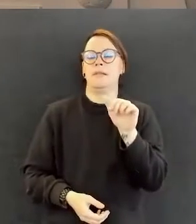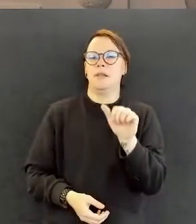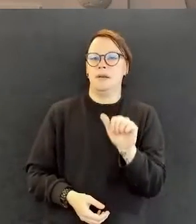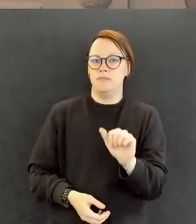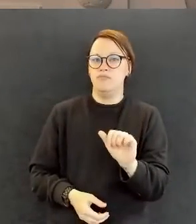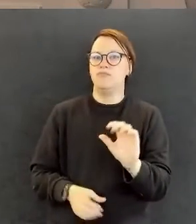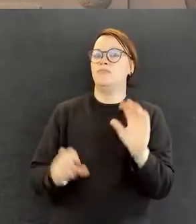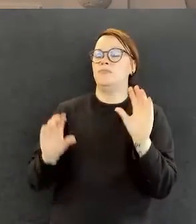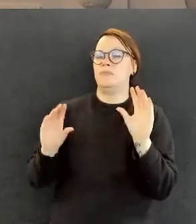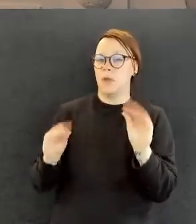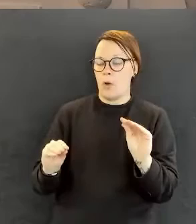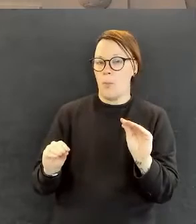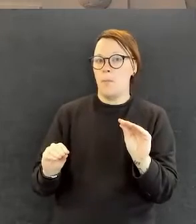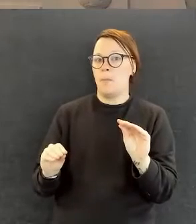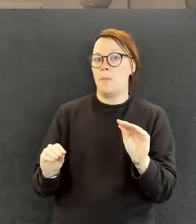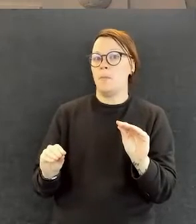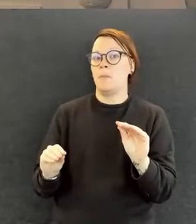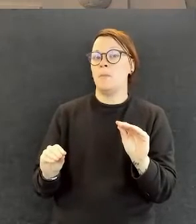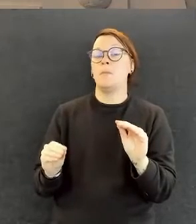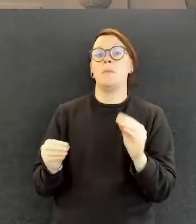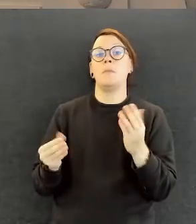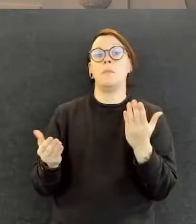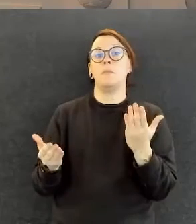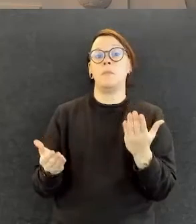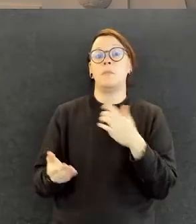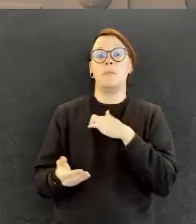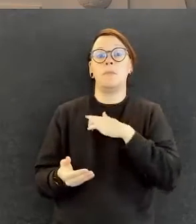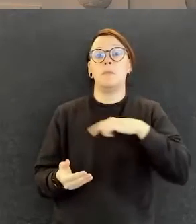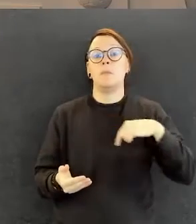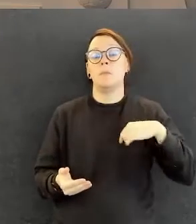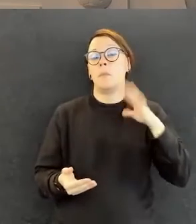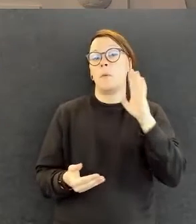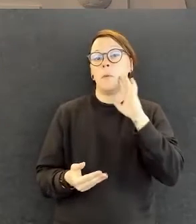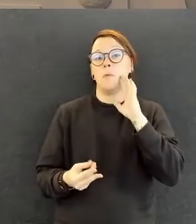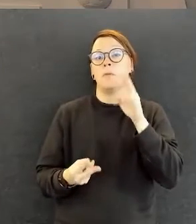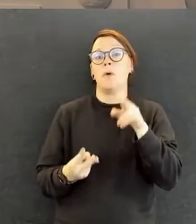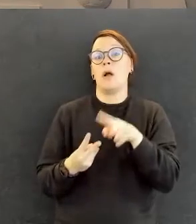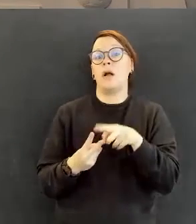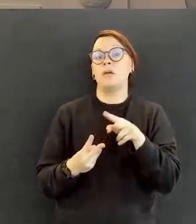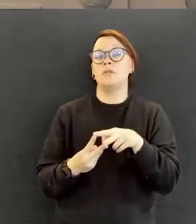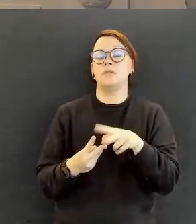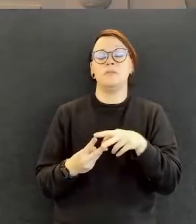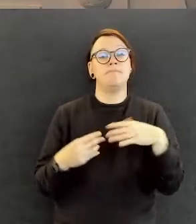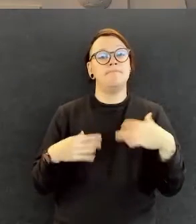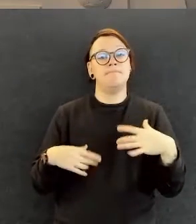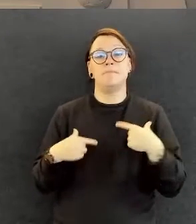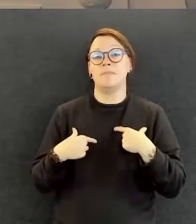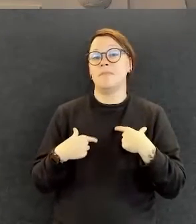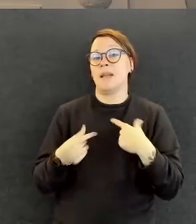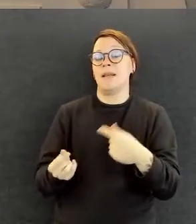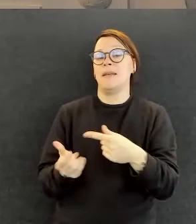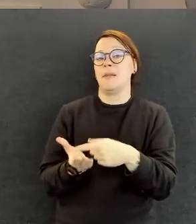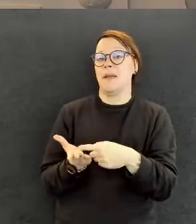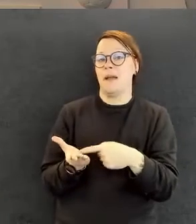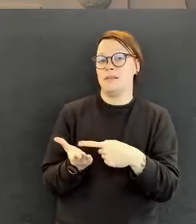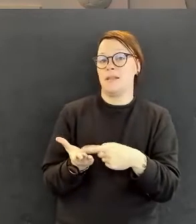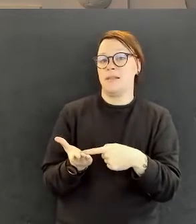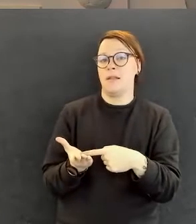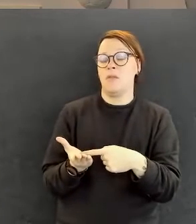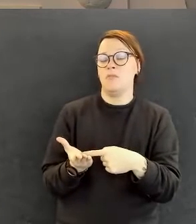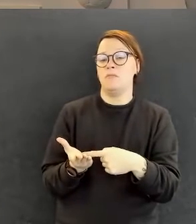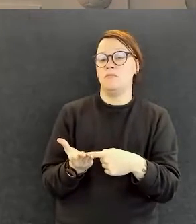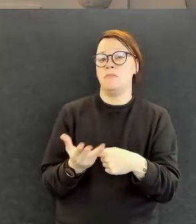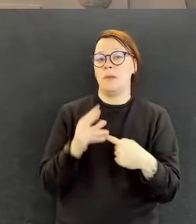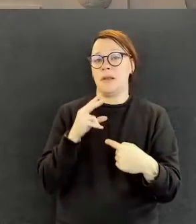Nyt onkin kuultu kaksi oikein mielenkiintoista haastattelua vähän eri